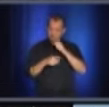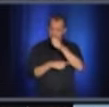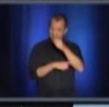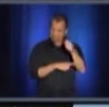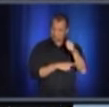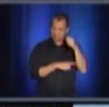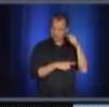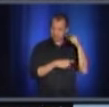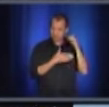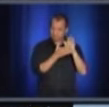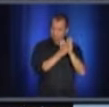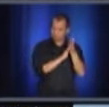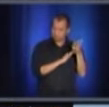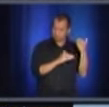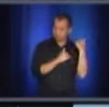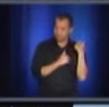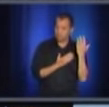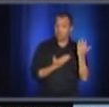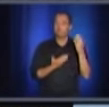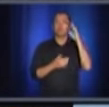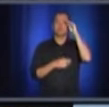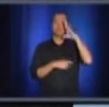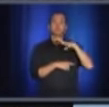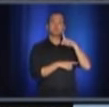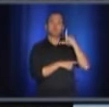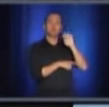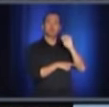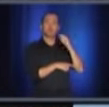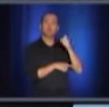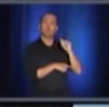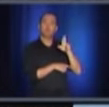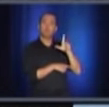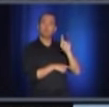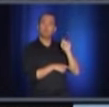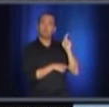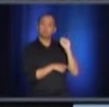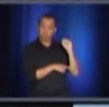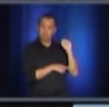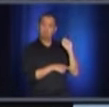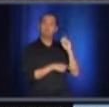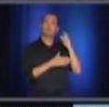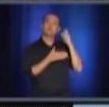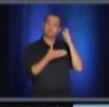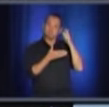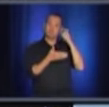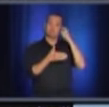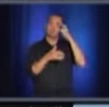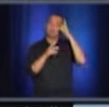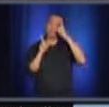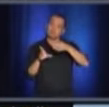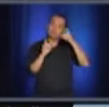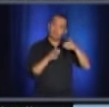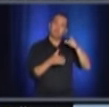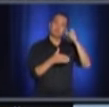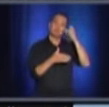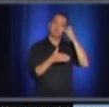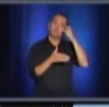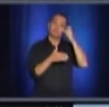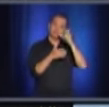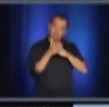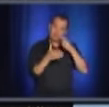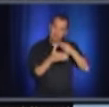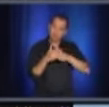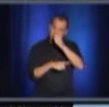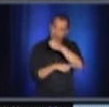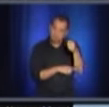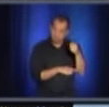'instant, mais M. Legault avait dit que pas écarté. Qu'on réévalue le tout et qu'on donne des amendes aux individus. Est-ce que ça,'est envisagé dans les prochaines semaines, dans les prochains